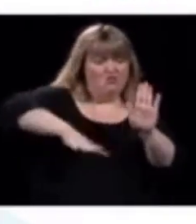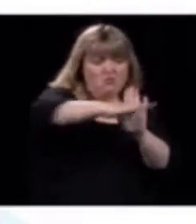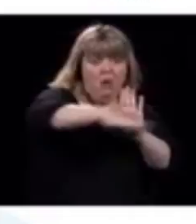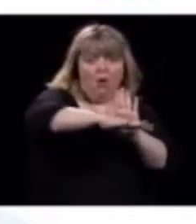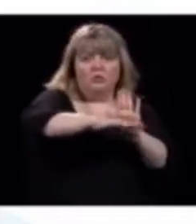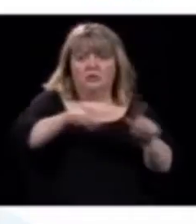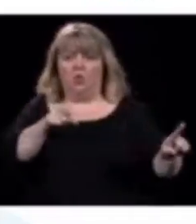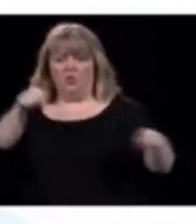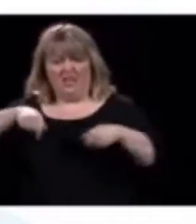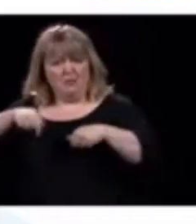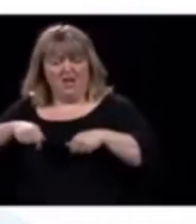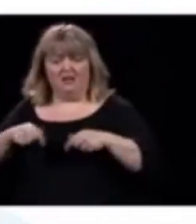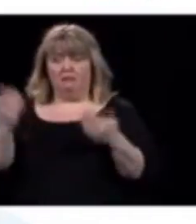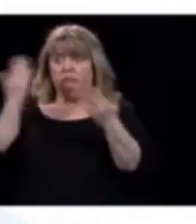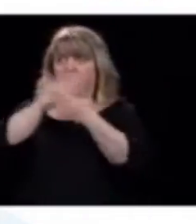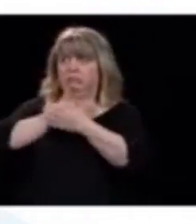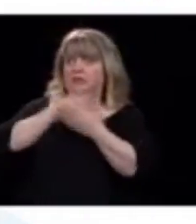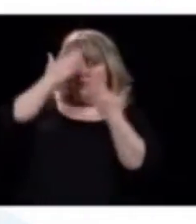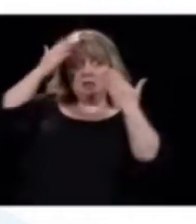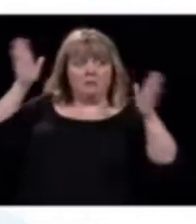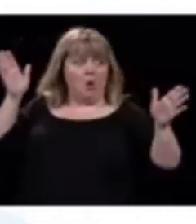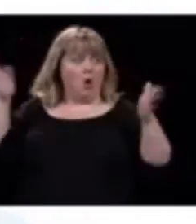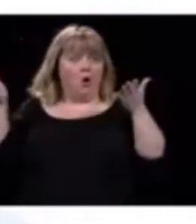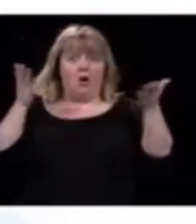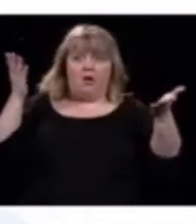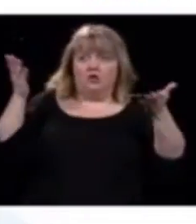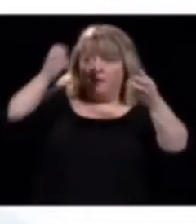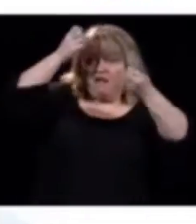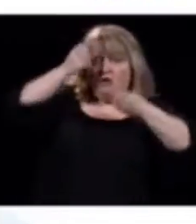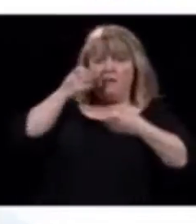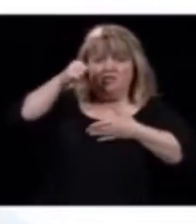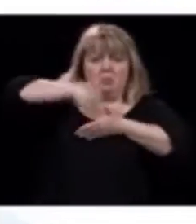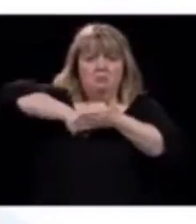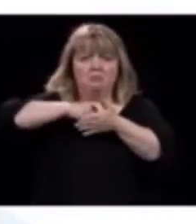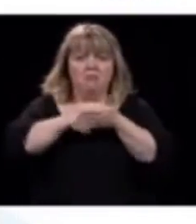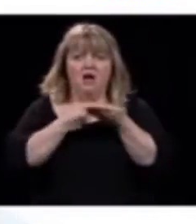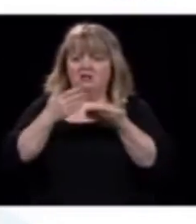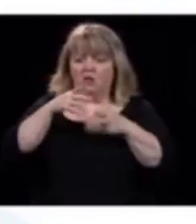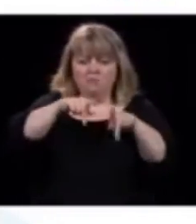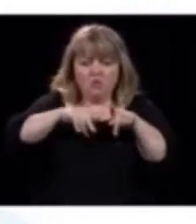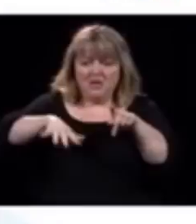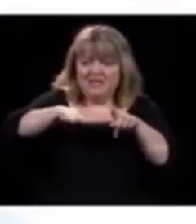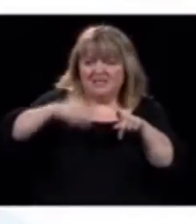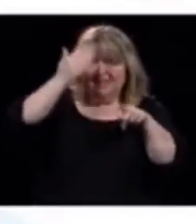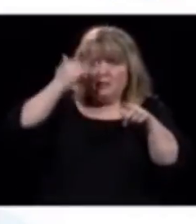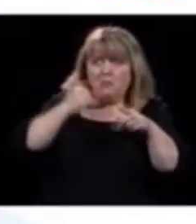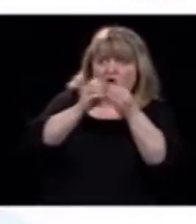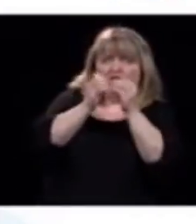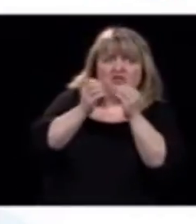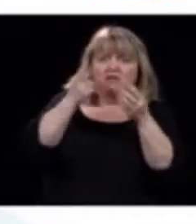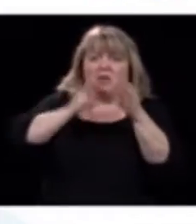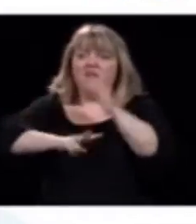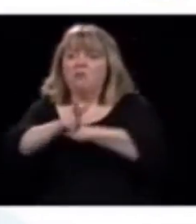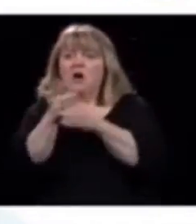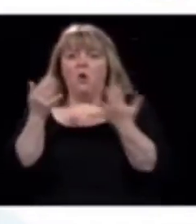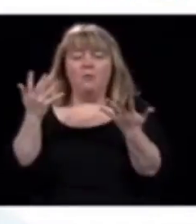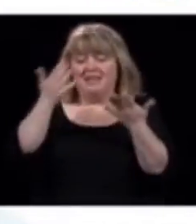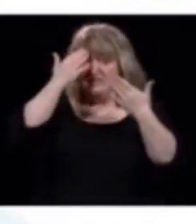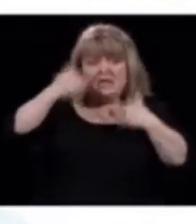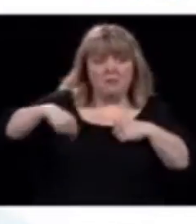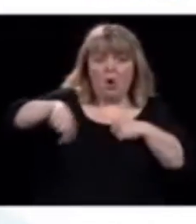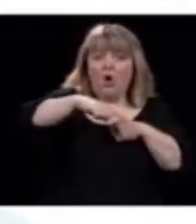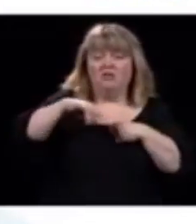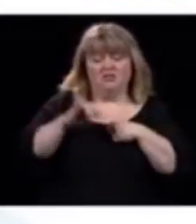je regrette, mais on est dans le noir, là, par rapport à l'information qui est donnée au public concernant ces questions-là. Je le regrette, là, mais c'est la